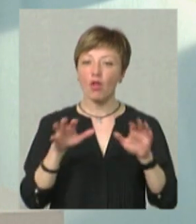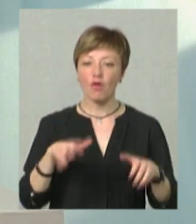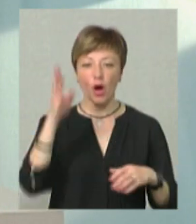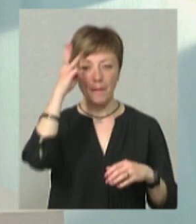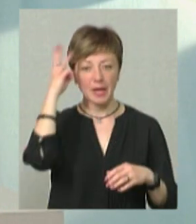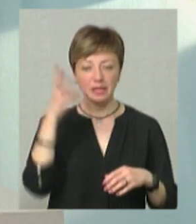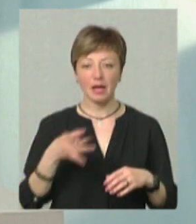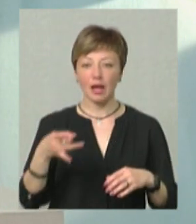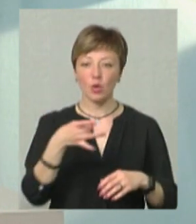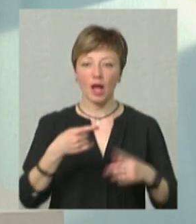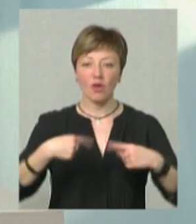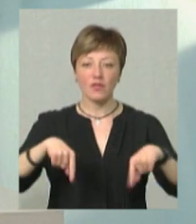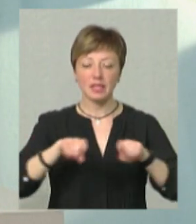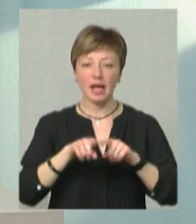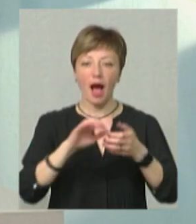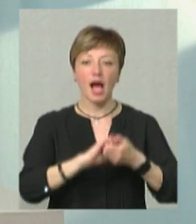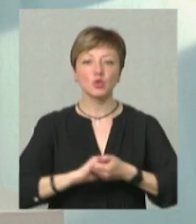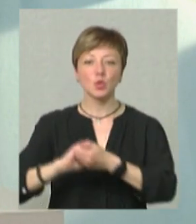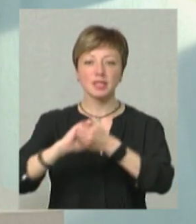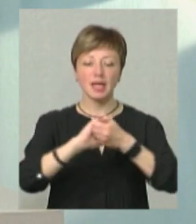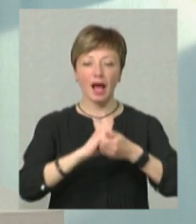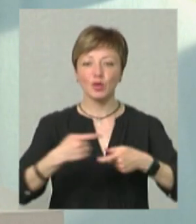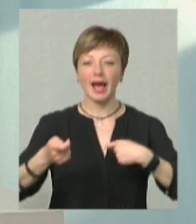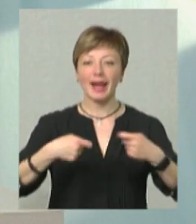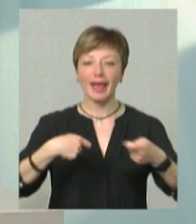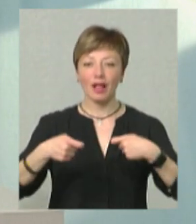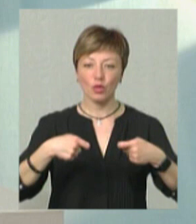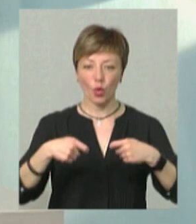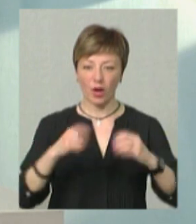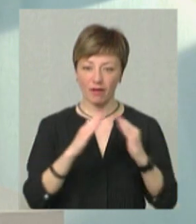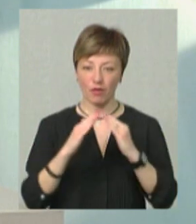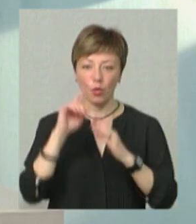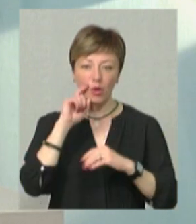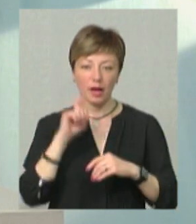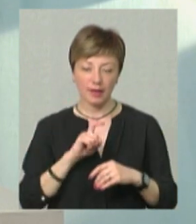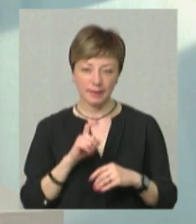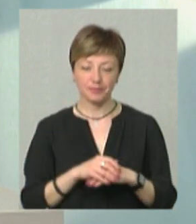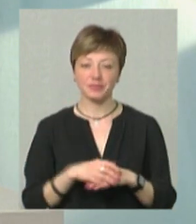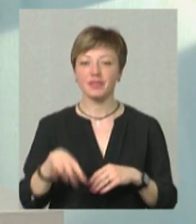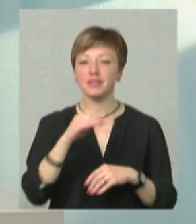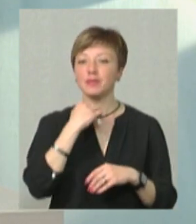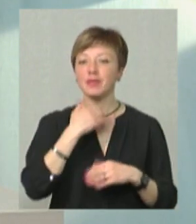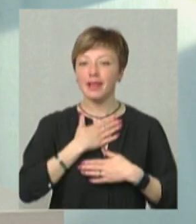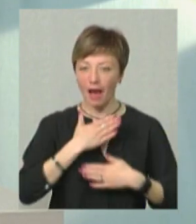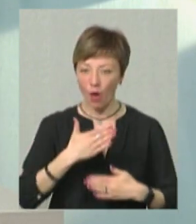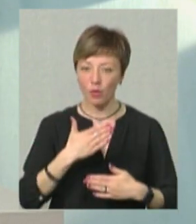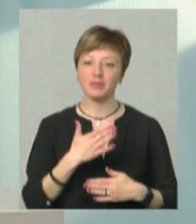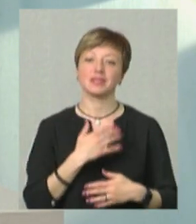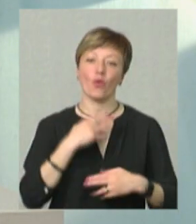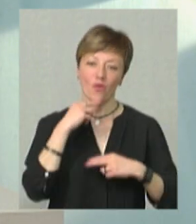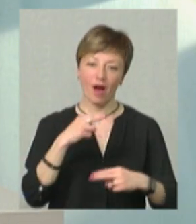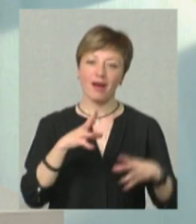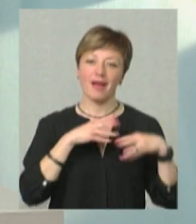Хмельницького регіонального відділення Асоціації ріелторів України Денисом Кімаковським. Усім дякуємо за увагу і